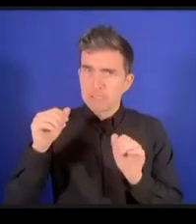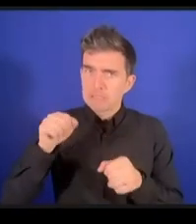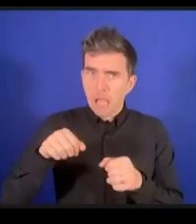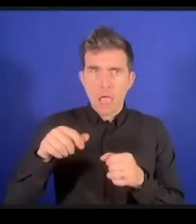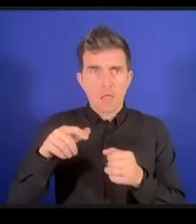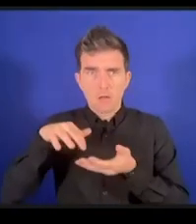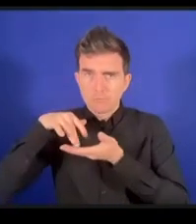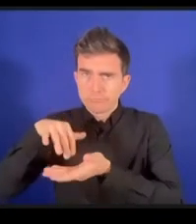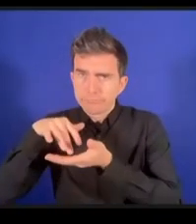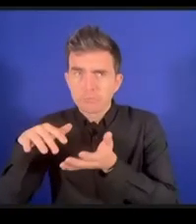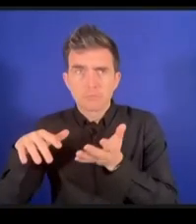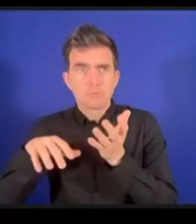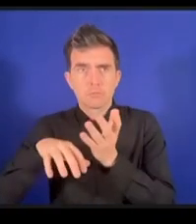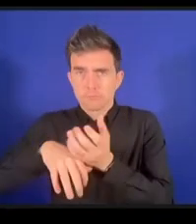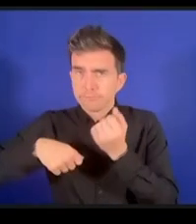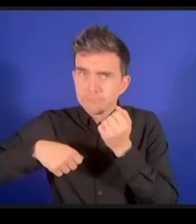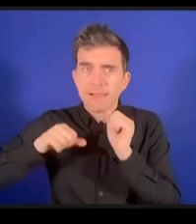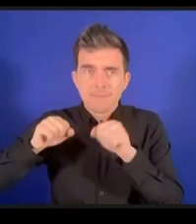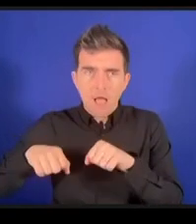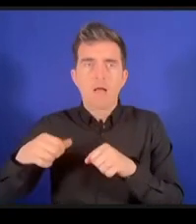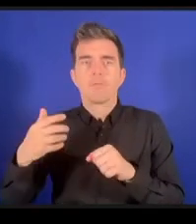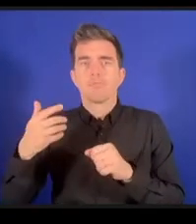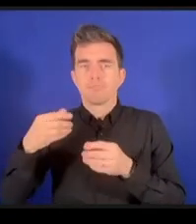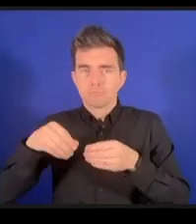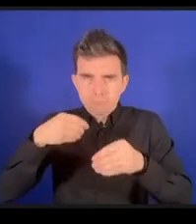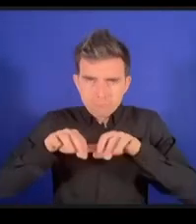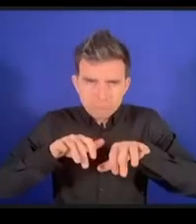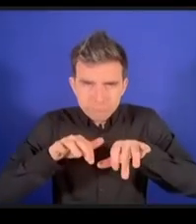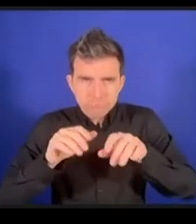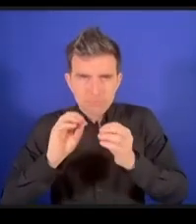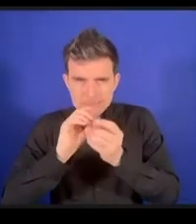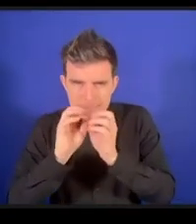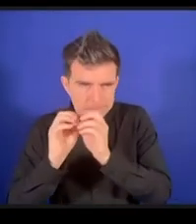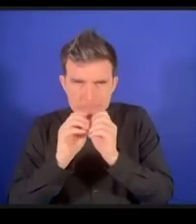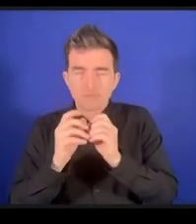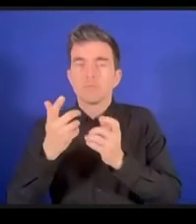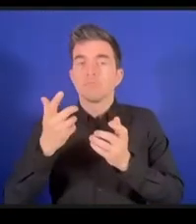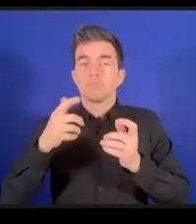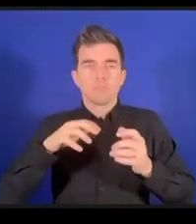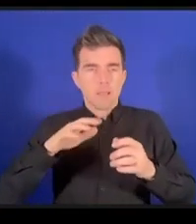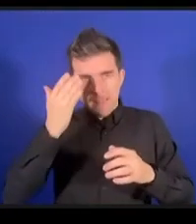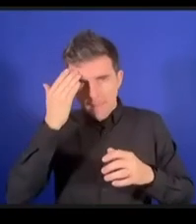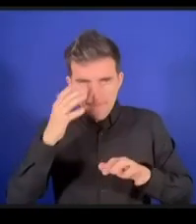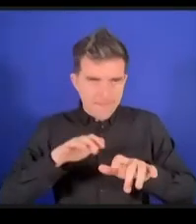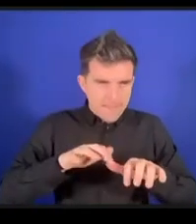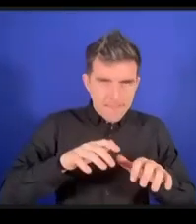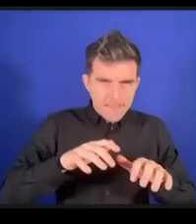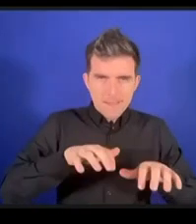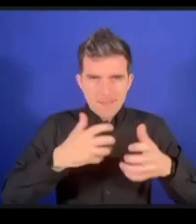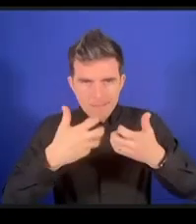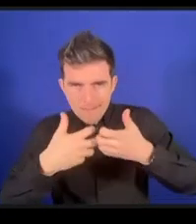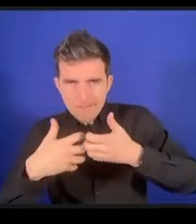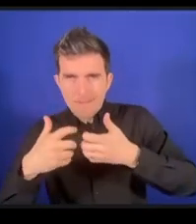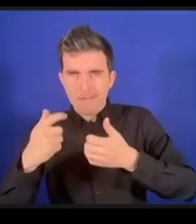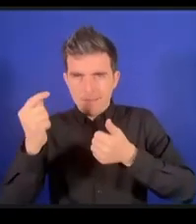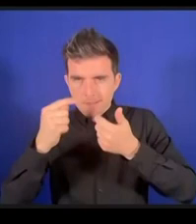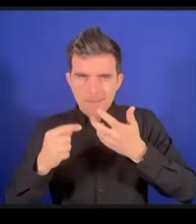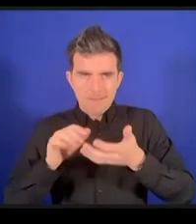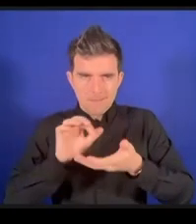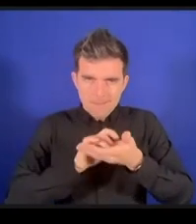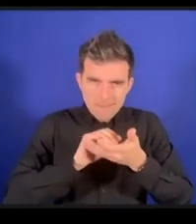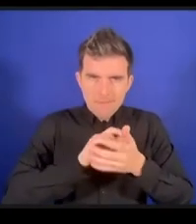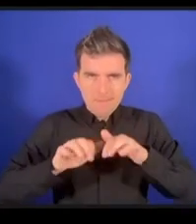ことが勉強できるそういうところがありますそして障害のある人たちに対しても